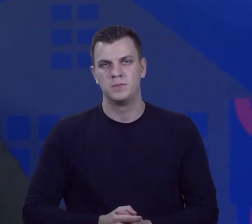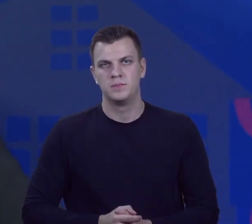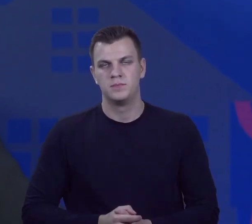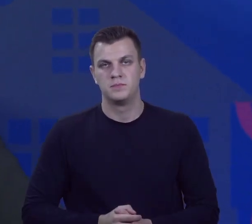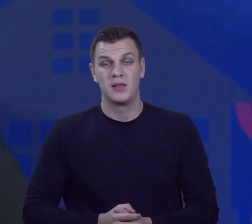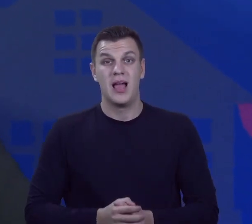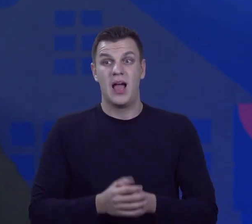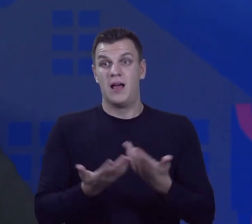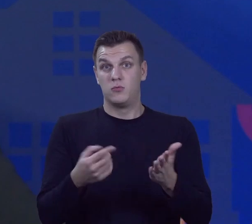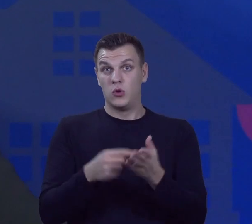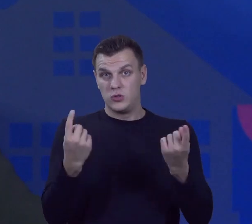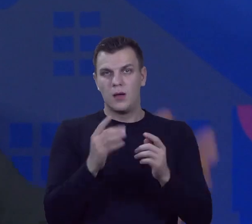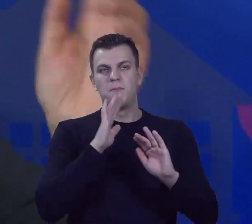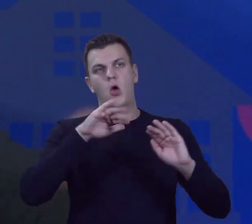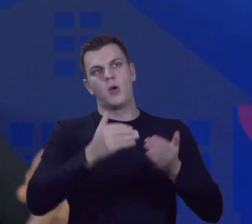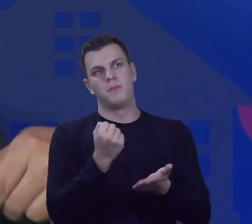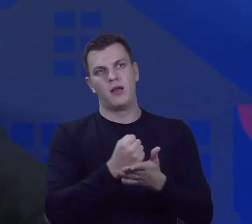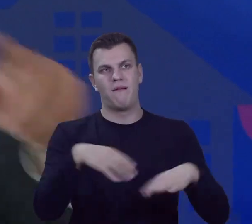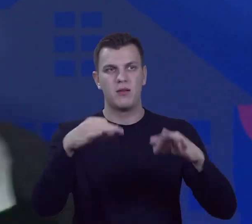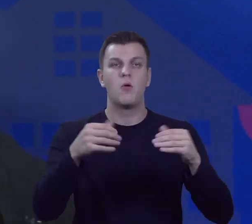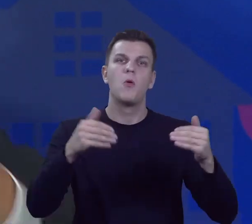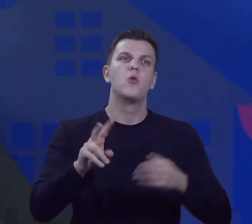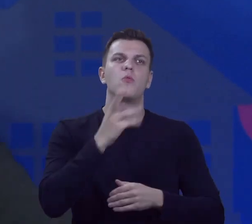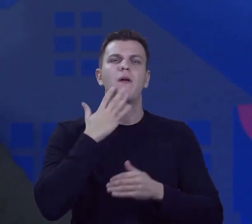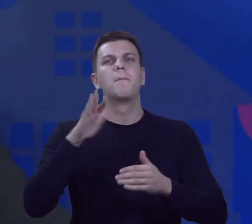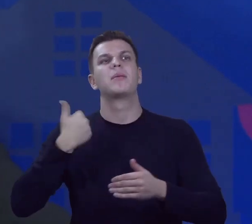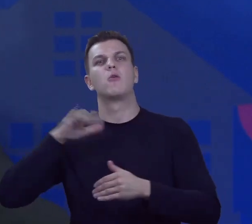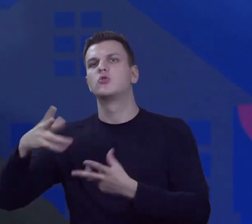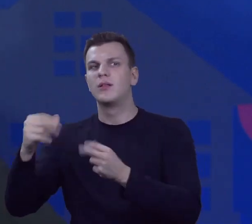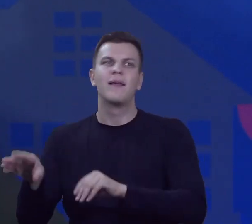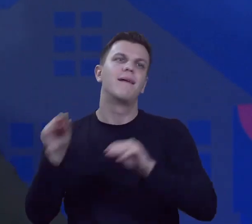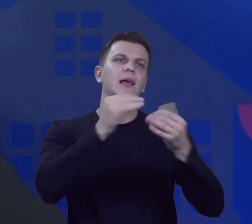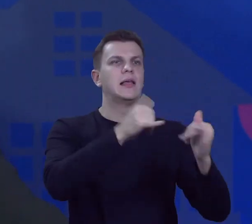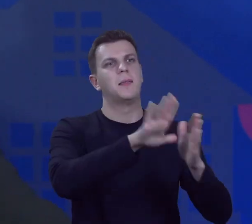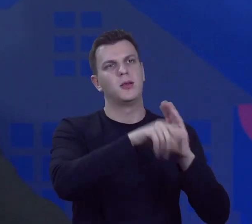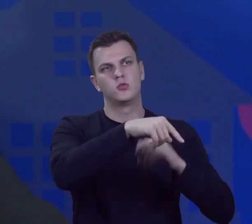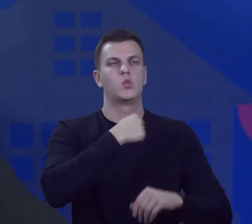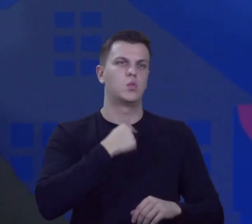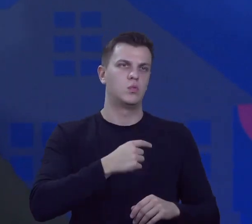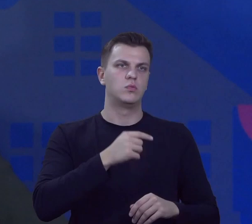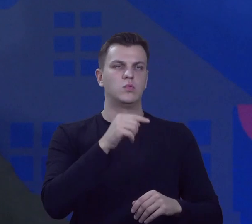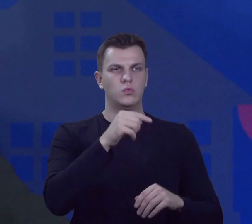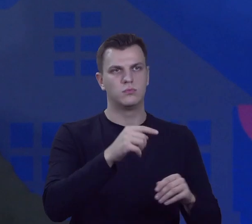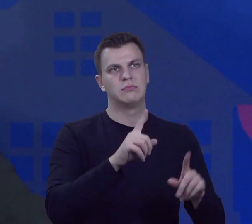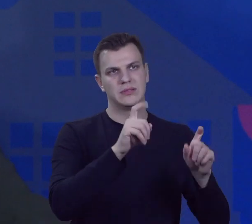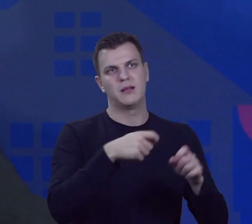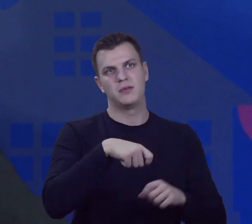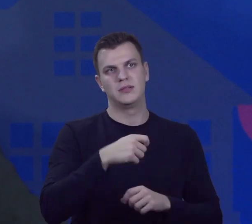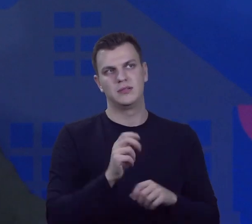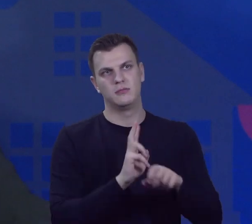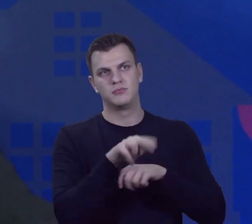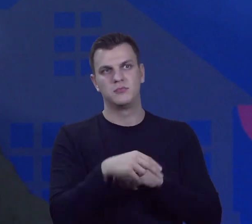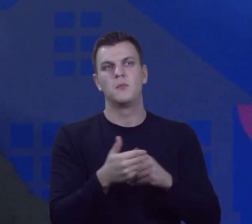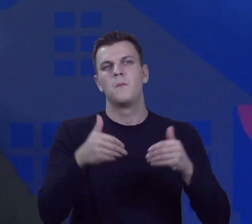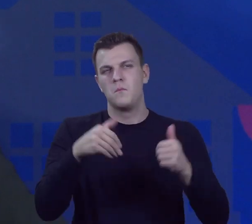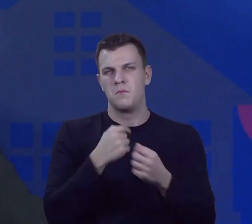ograniczenie. Oczywiście, można powiedzieć tak, no dobrze, nie startujesz w Białymstoku, startuj sobie tam w Supraślu, czy gdzieś tam, to w ten sposób można powiedzieć, ale